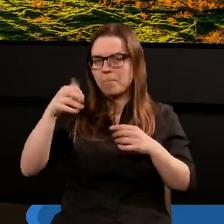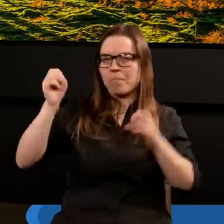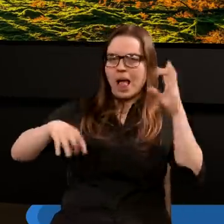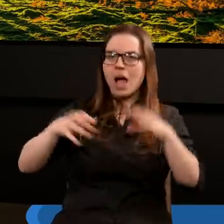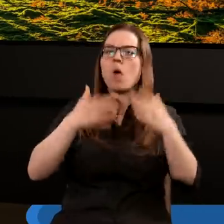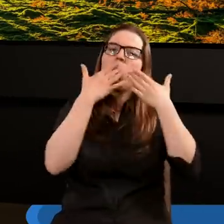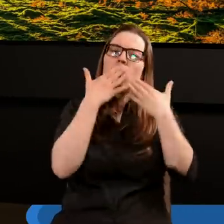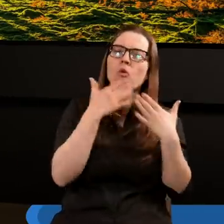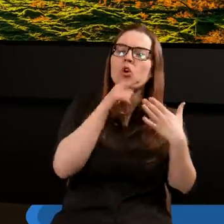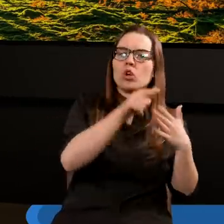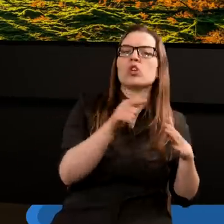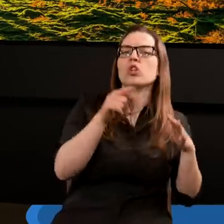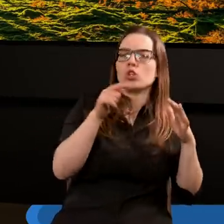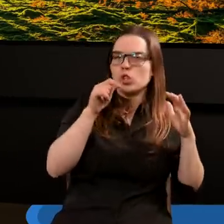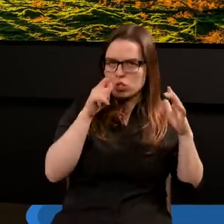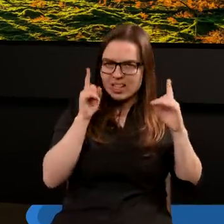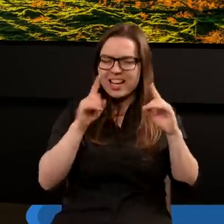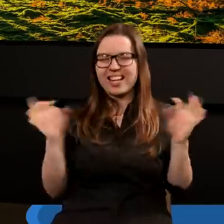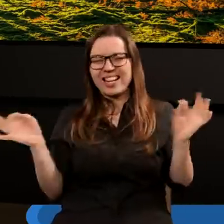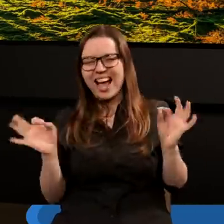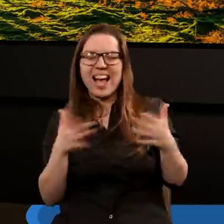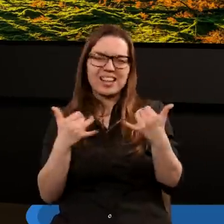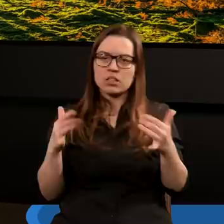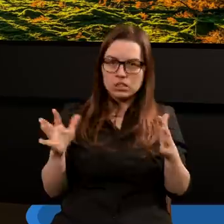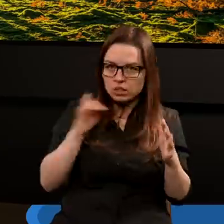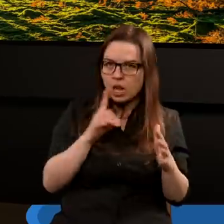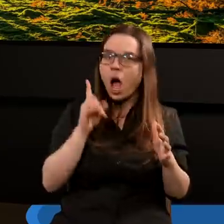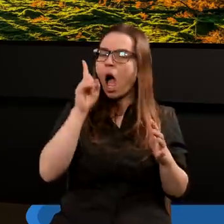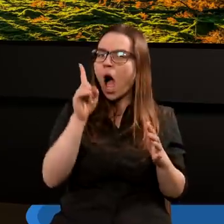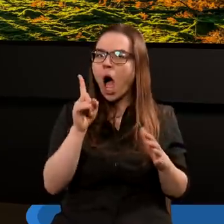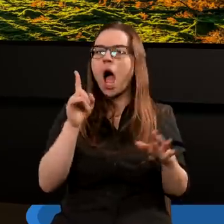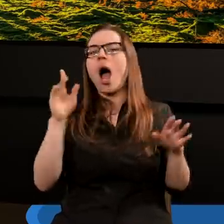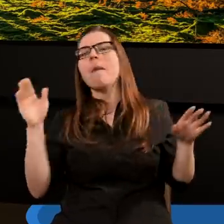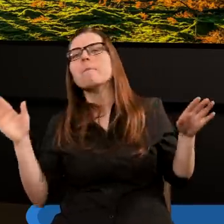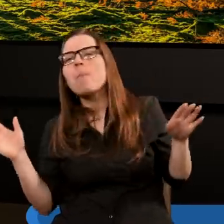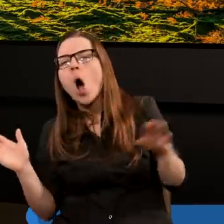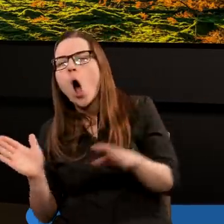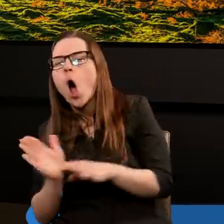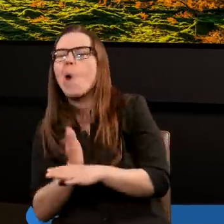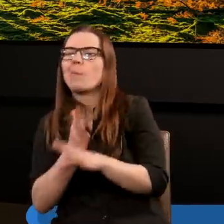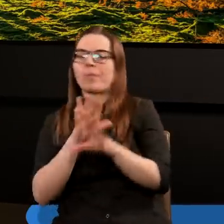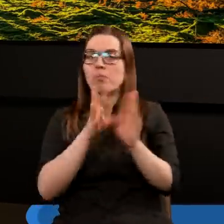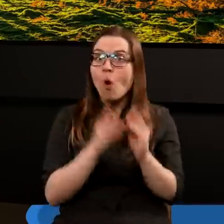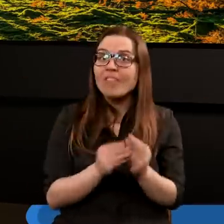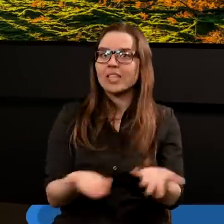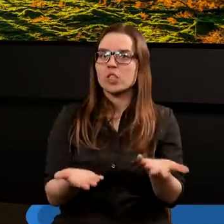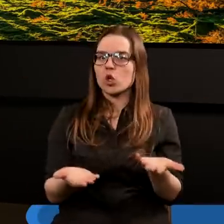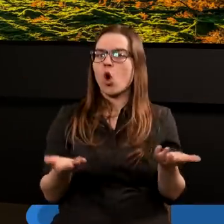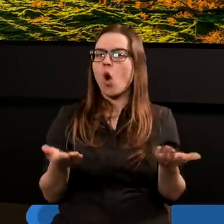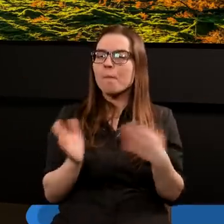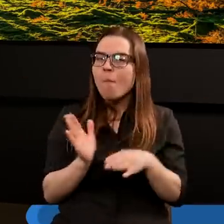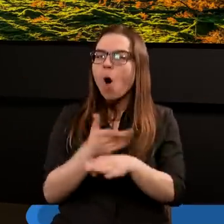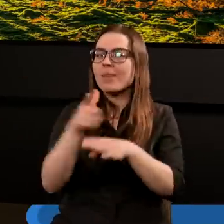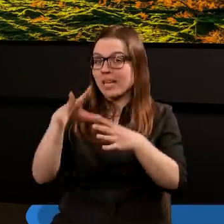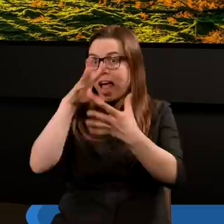mówiliśmy o tym, że one oczywiście takie straszne i tak dalej, a mimo to, mimo to ci ludzie, kiedy